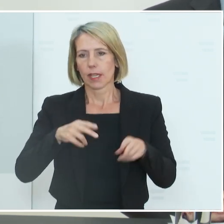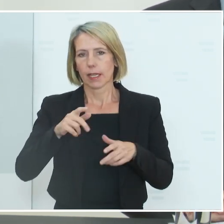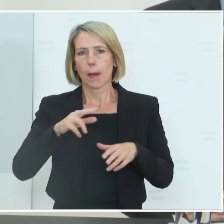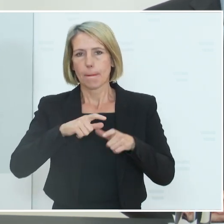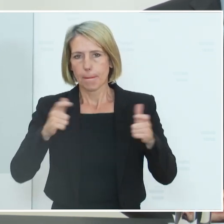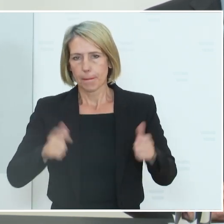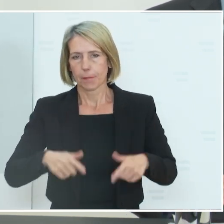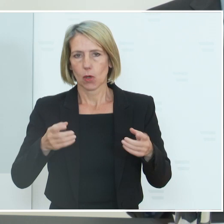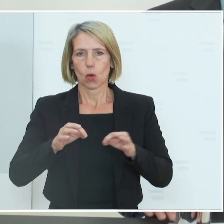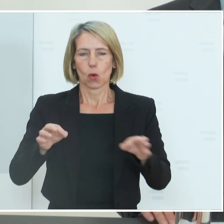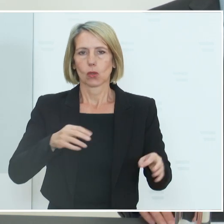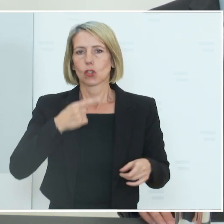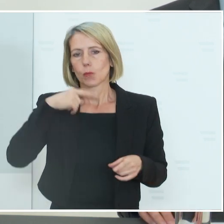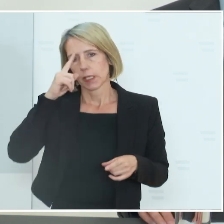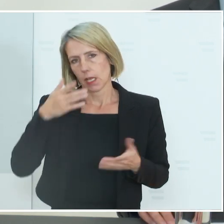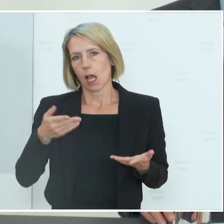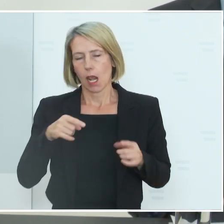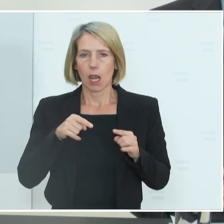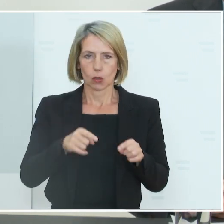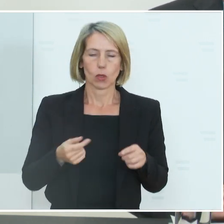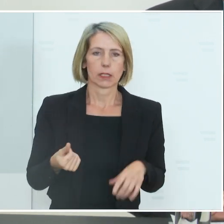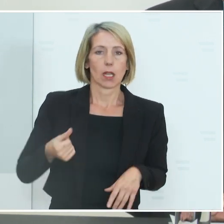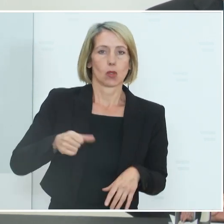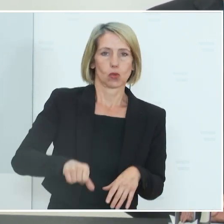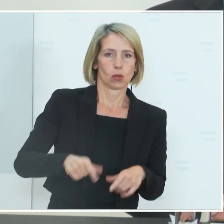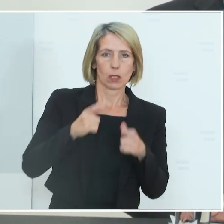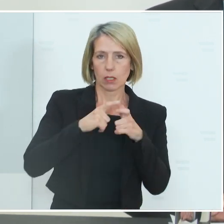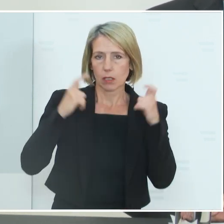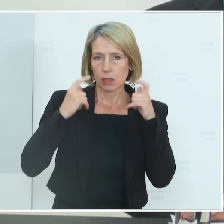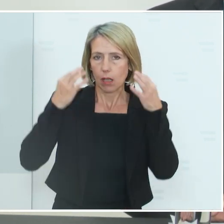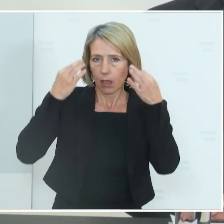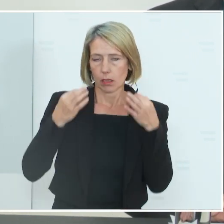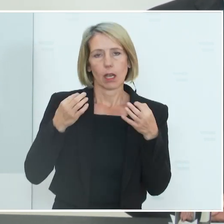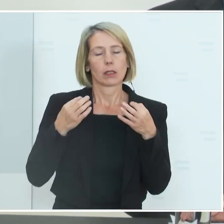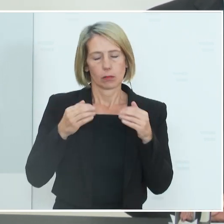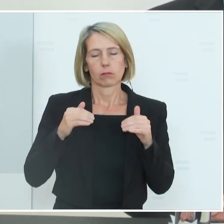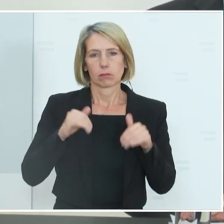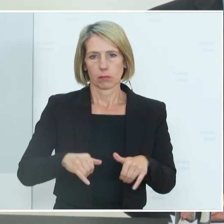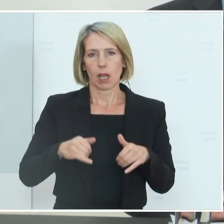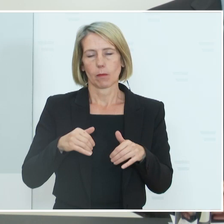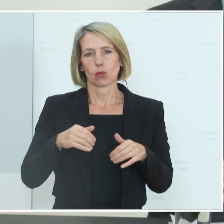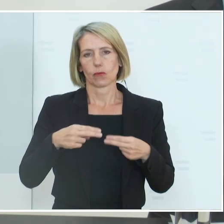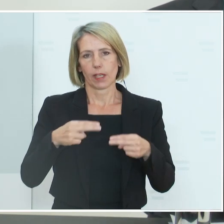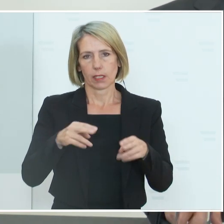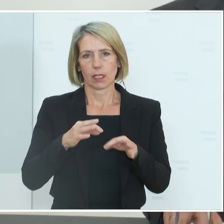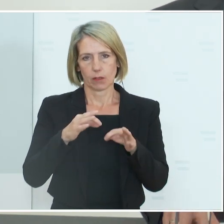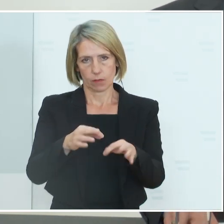Tragen eines Mund-Nasen-Schutzes zusätzlich zum 3G-Nachweis weiterhin verpflichtend.